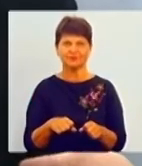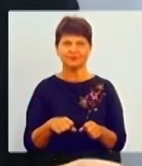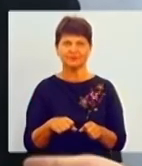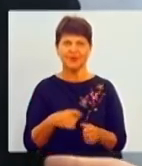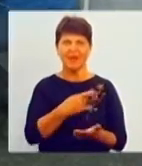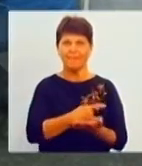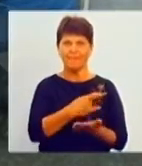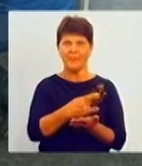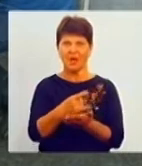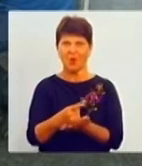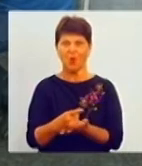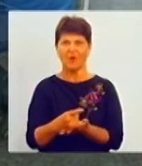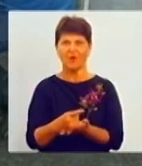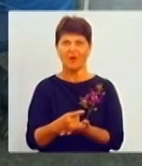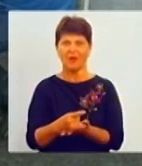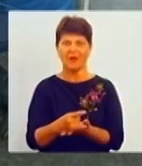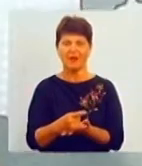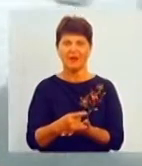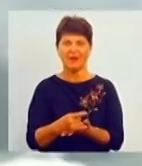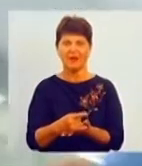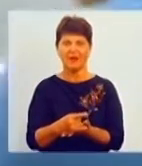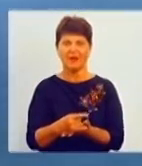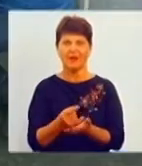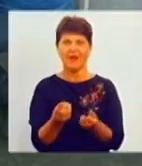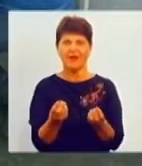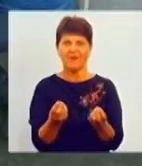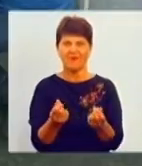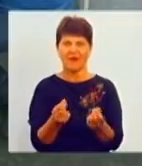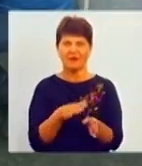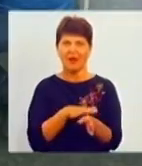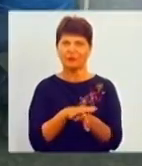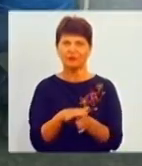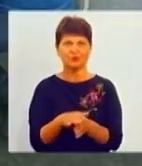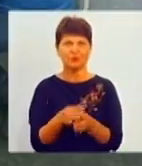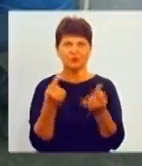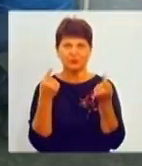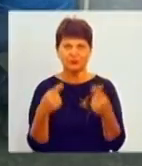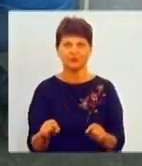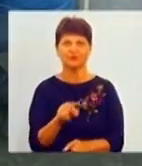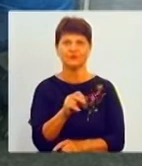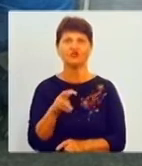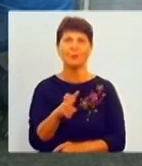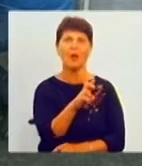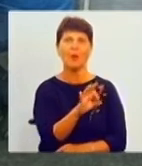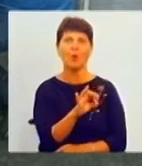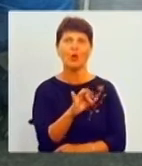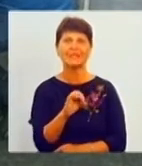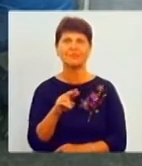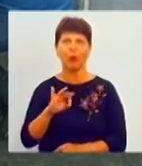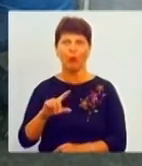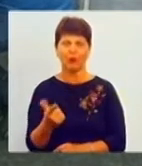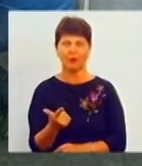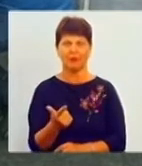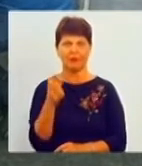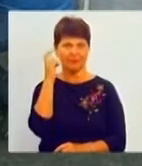дорожче, ніж в місті парковка. Парковка, вартість абсолютно не така, як в Борисполі, така вартість, як на будь-якій